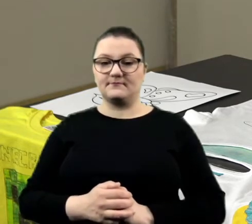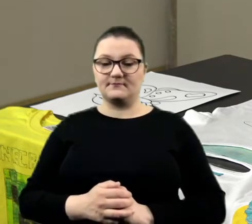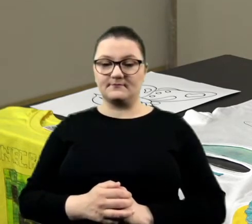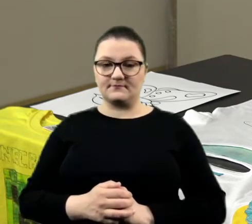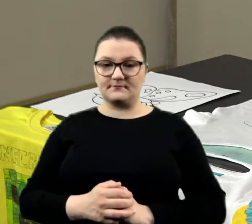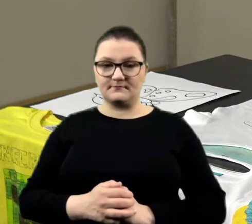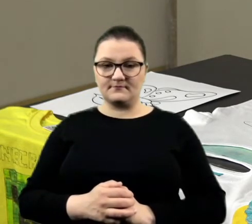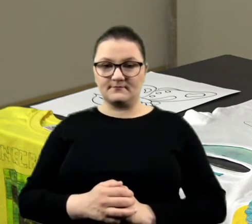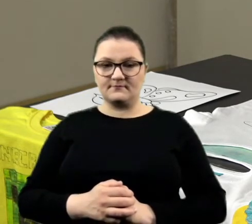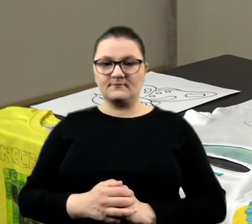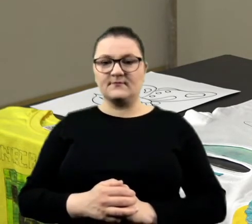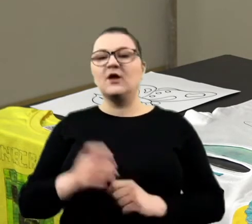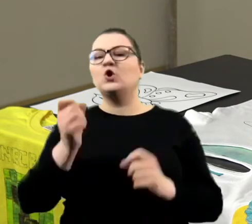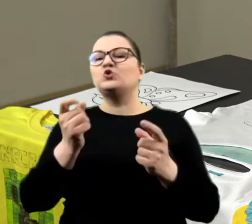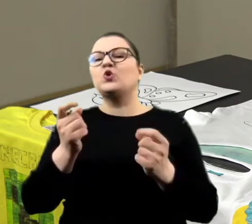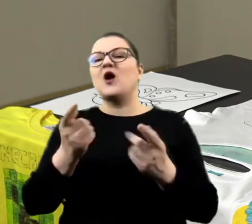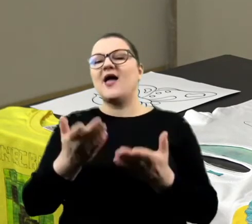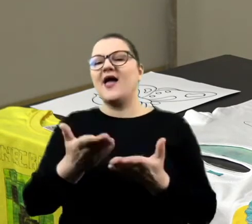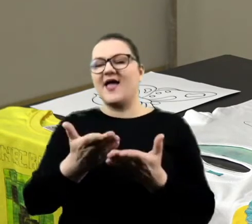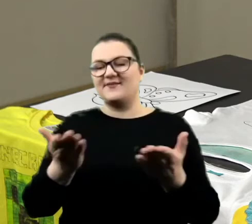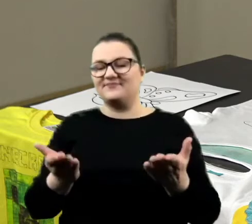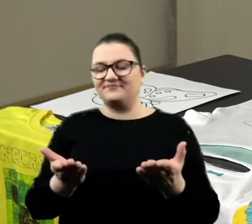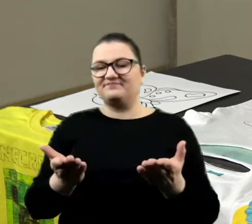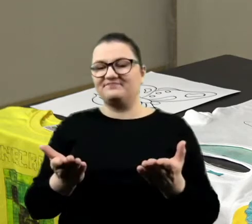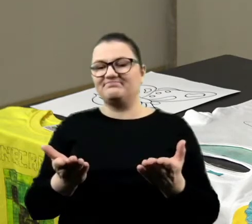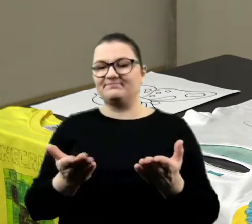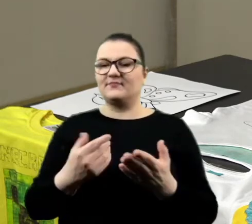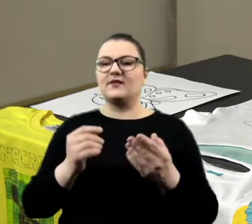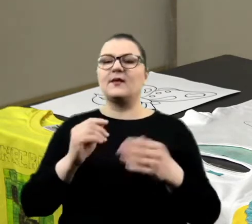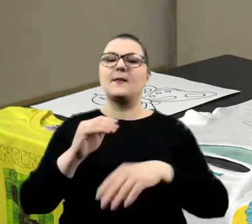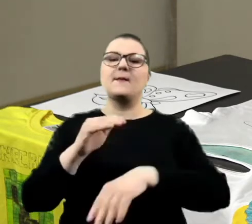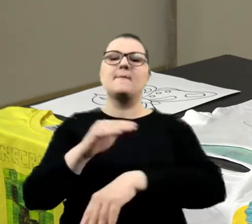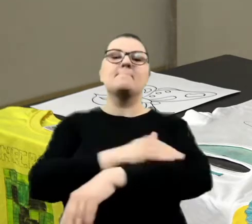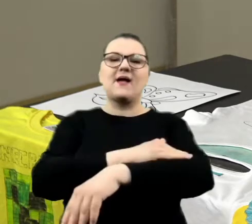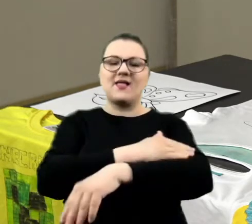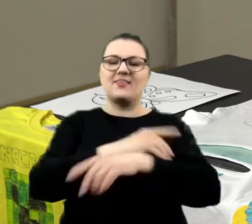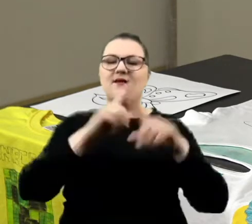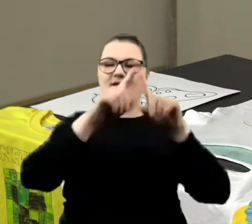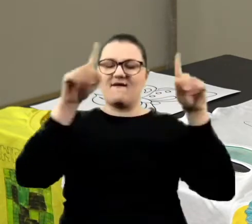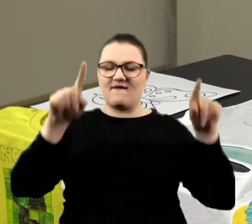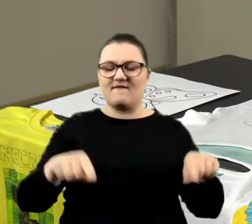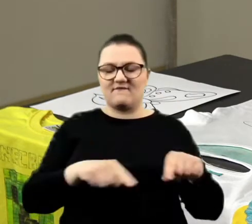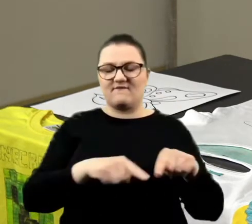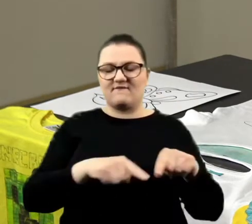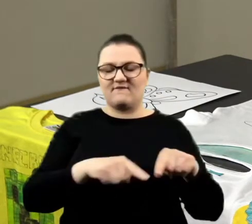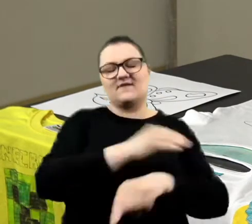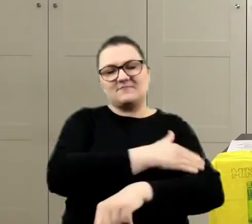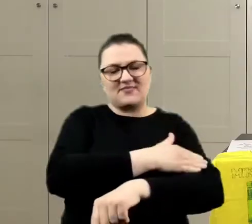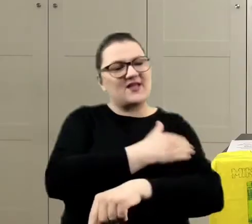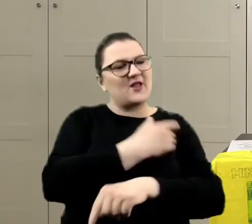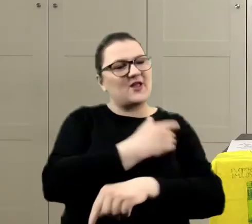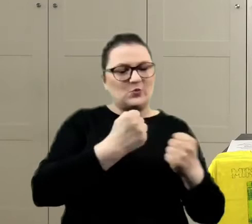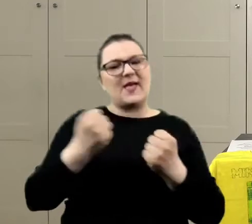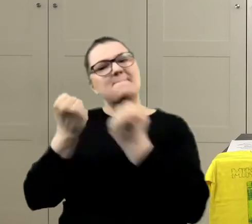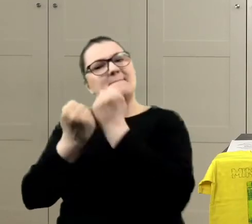Trochę, słuchajcie, na płótnie maluje się troszeczkę trudniej niż na kartce. Ta farba